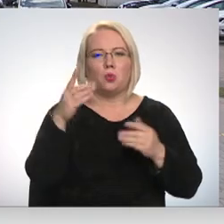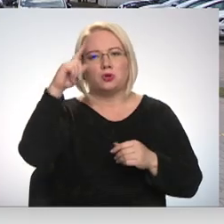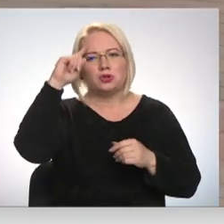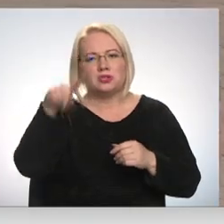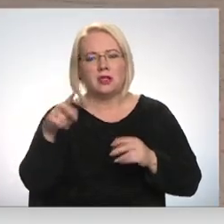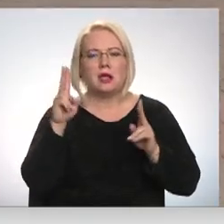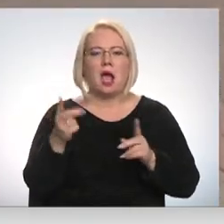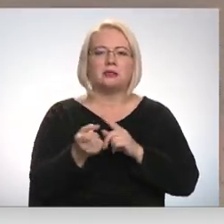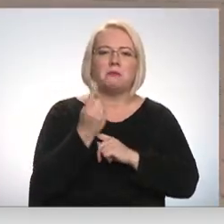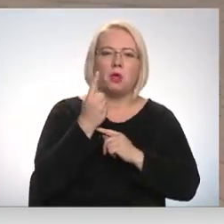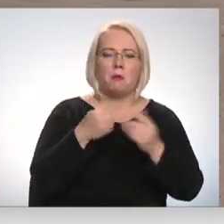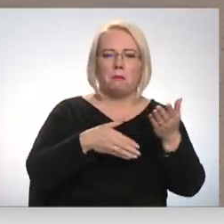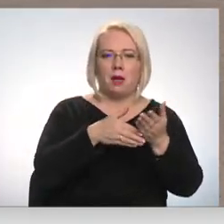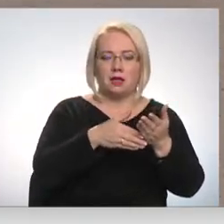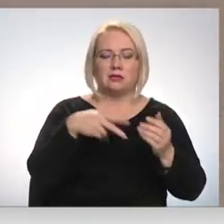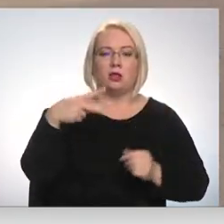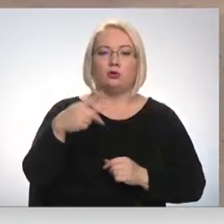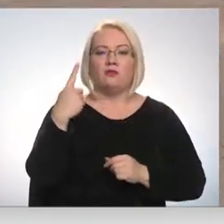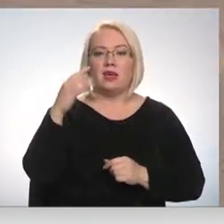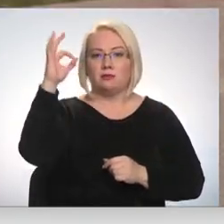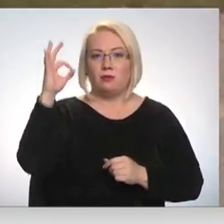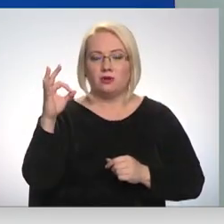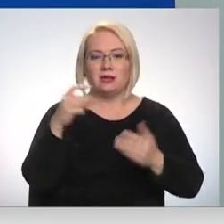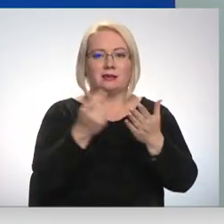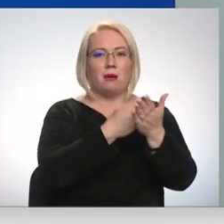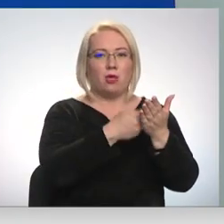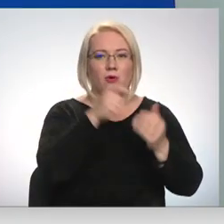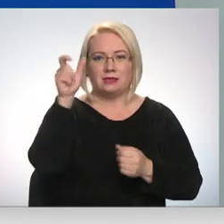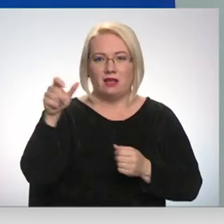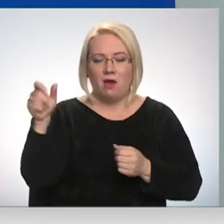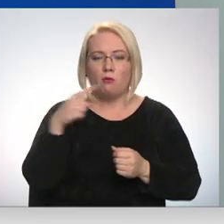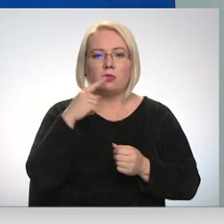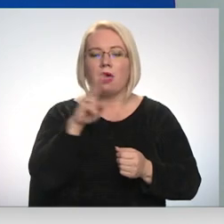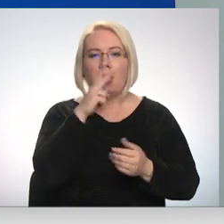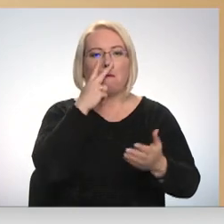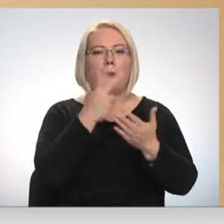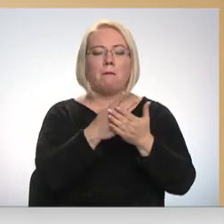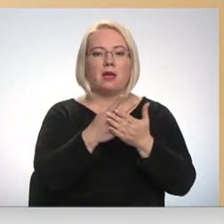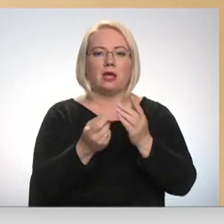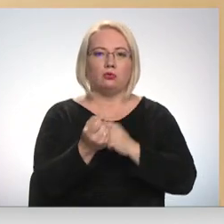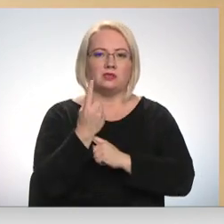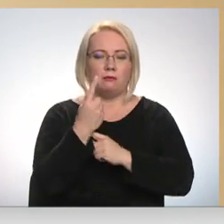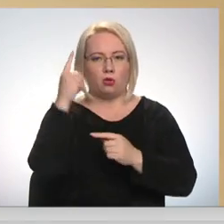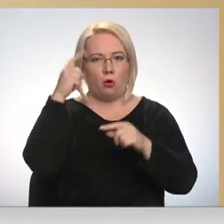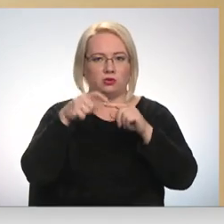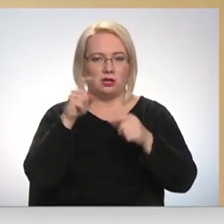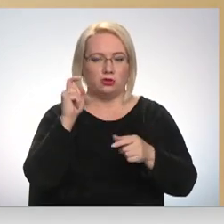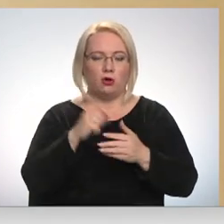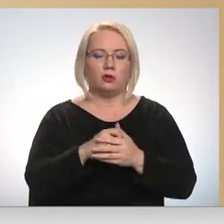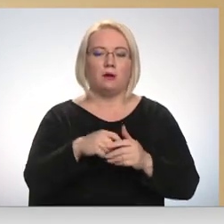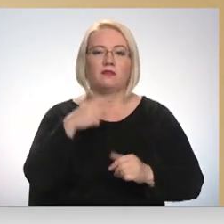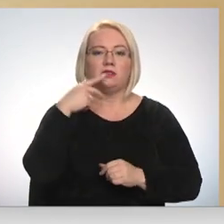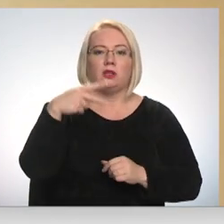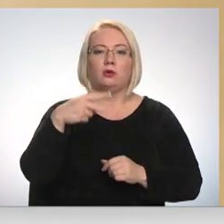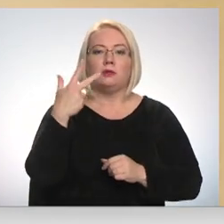simptomiem palīdzēt. 21% aptaujā to atzinis, ka nepamanītu insulta simptomus. 3% teica,